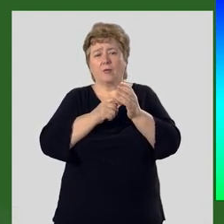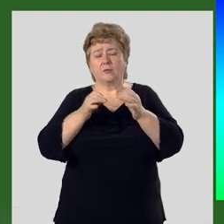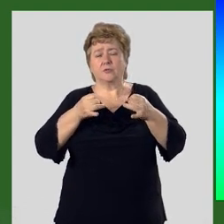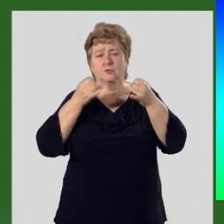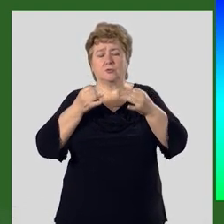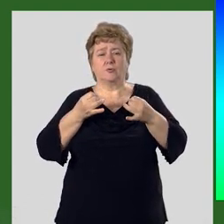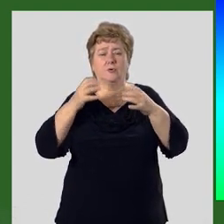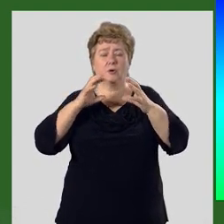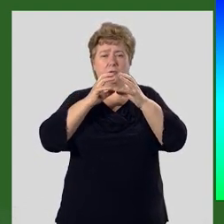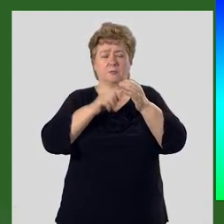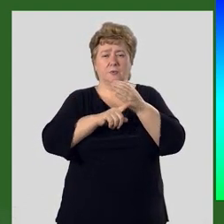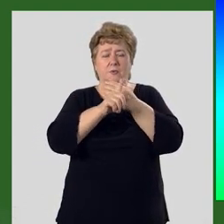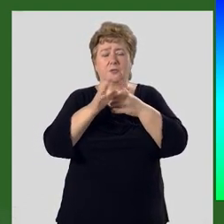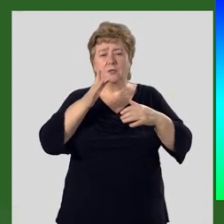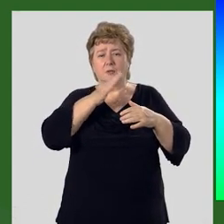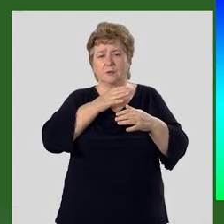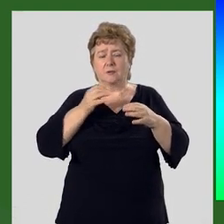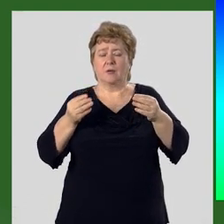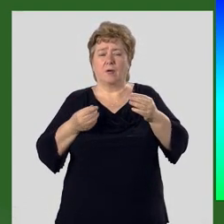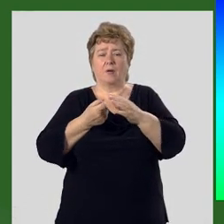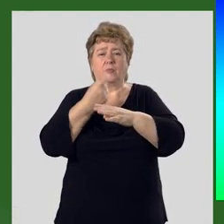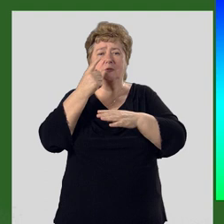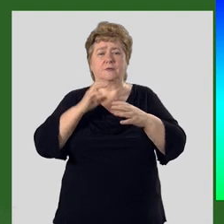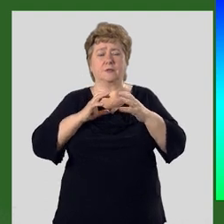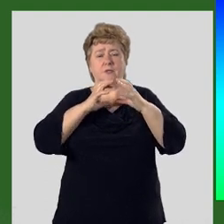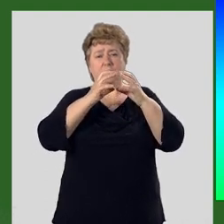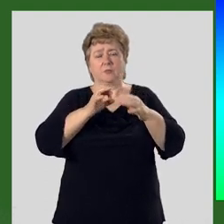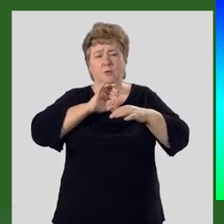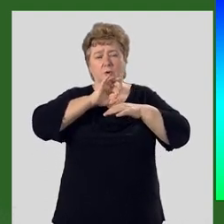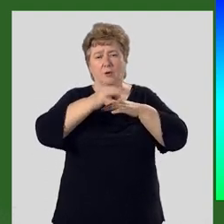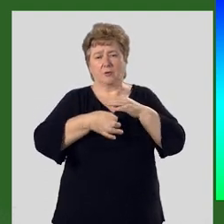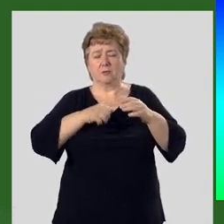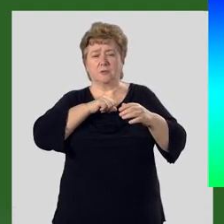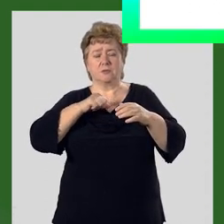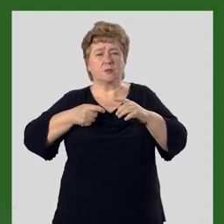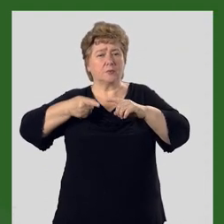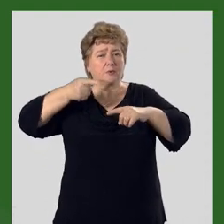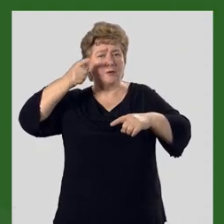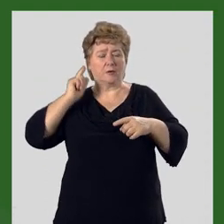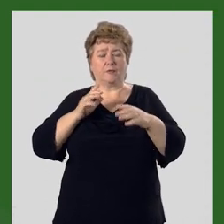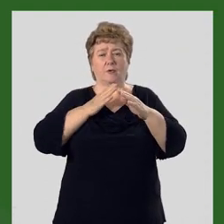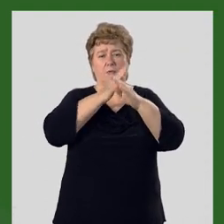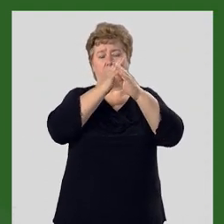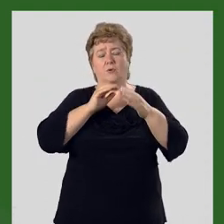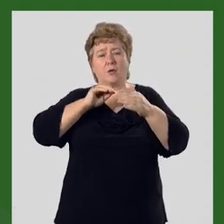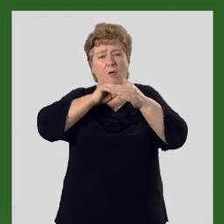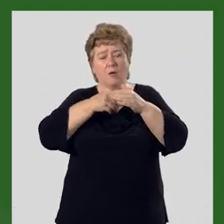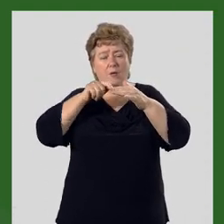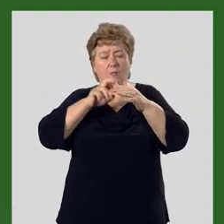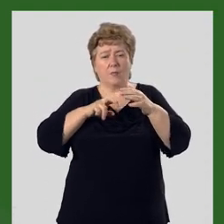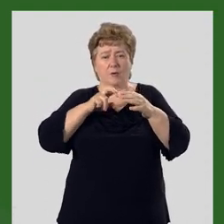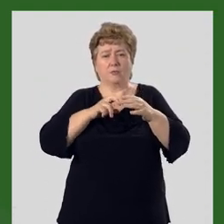история Земли начинается со времени образования земной коры. Самые древние горные породы